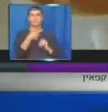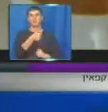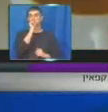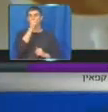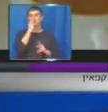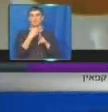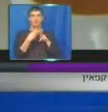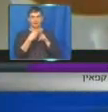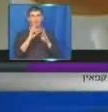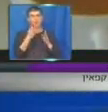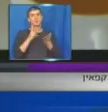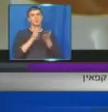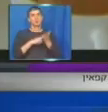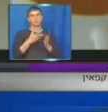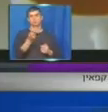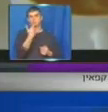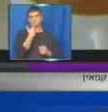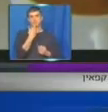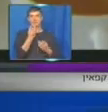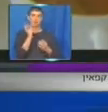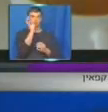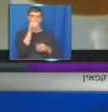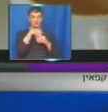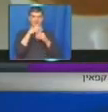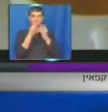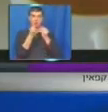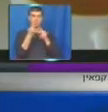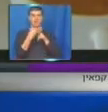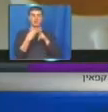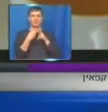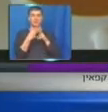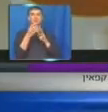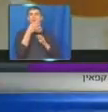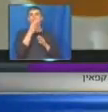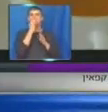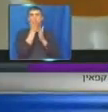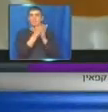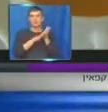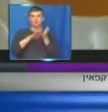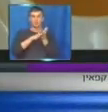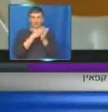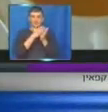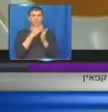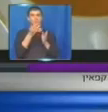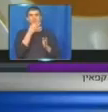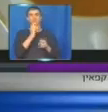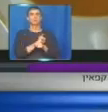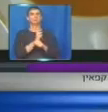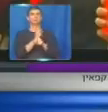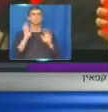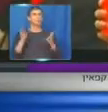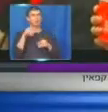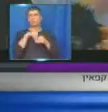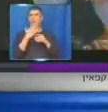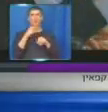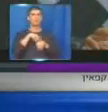קפה, או שיותר נכון, לוקחים קפה, השיפור באותה שכבה, שהיא בדרך כלל נפגעת, השיפור הוא די מיידי, קורא תוך